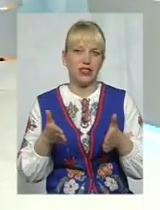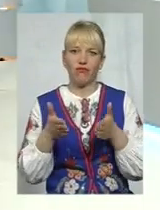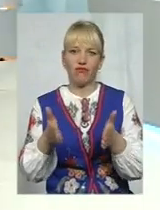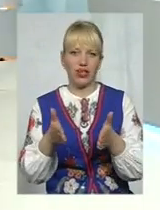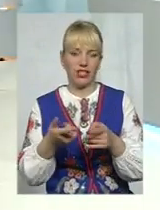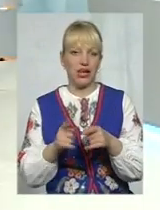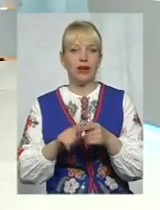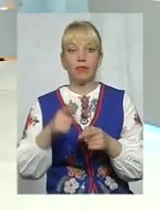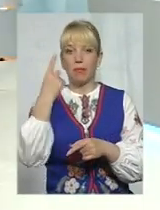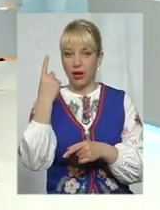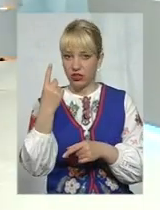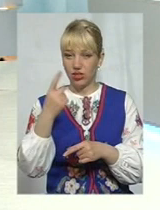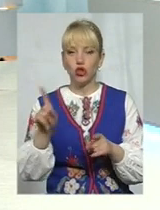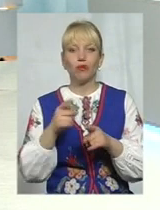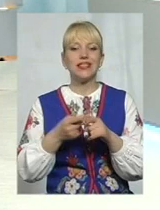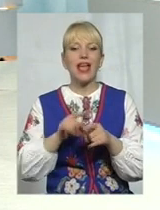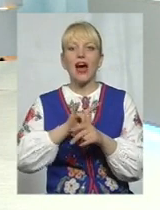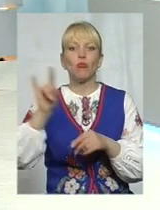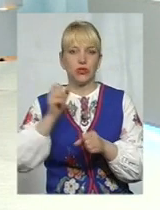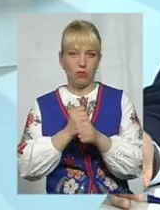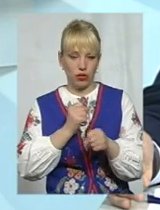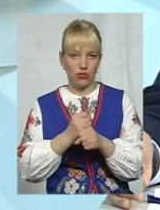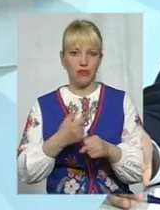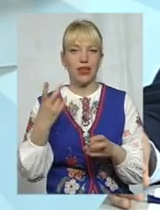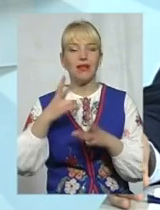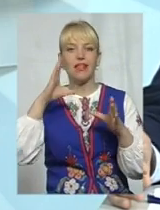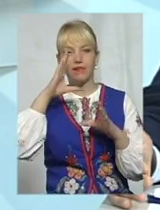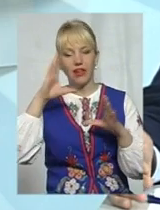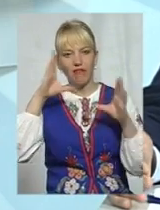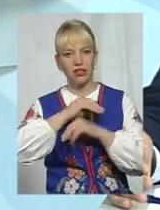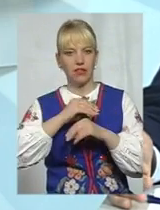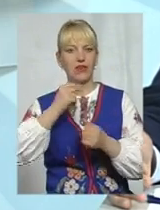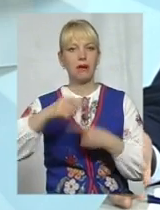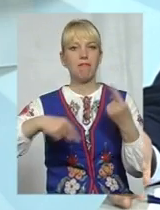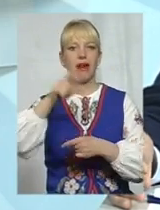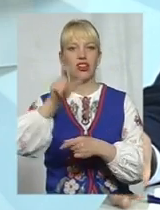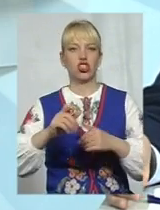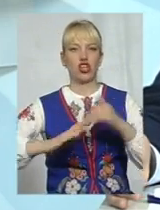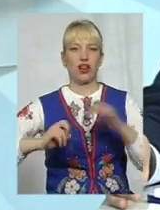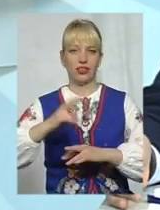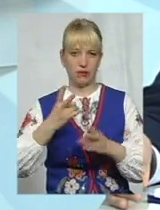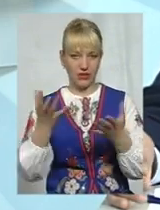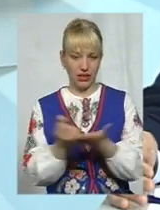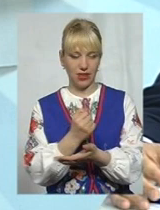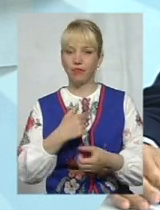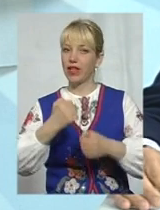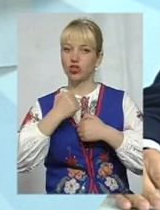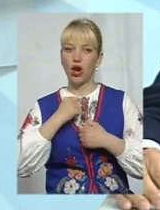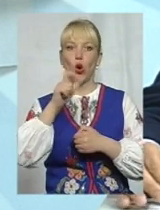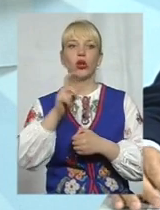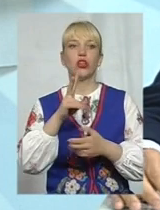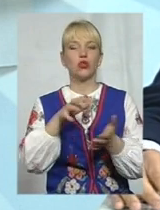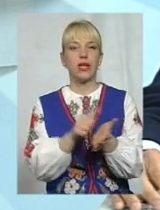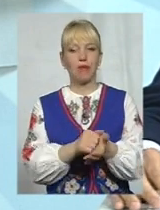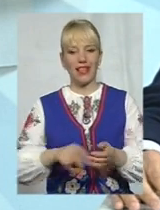Ну, перше, нам треба б знайти ефективного менеджера, який би керував цим аеропортом. На жаль, на сьогоднішній день людина, яка займає